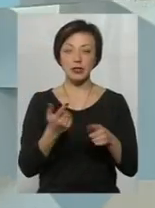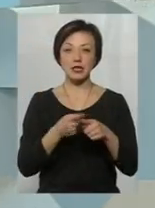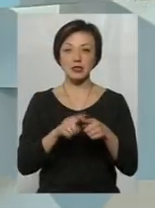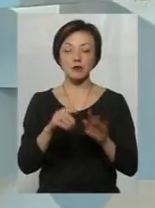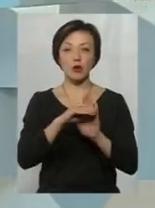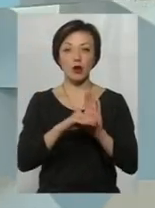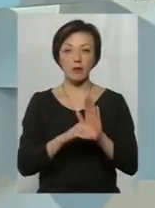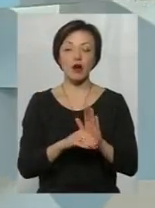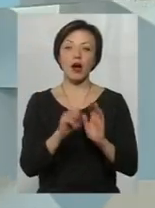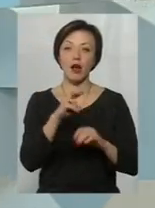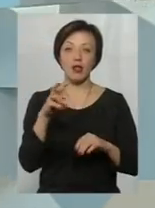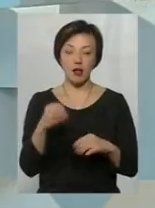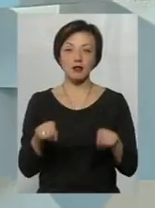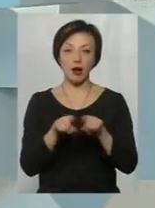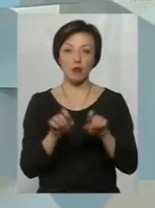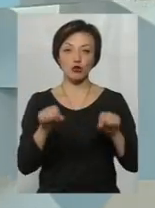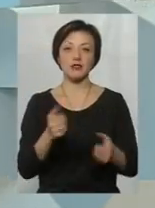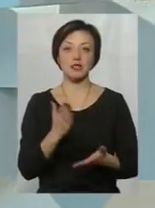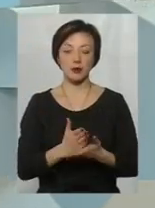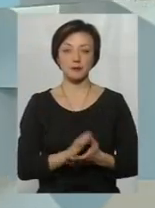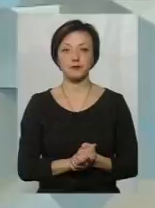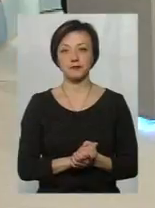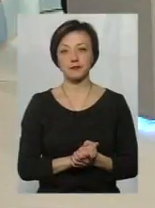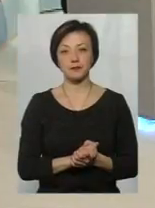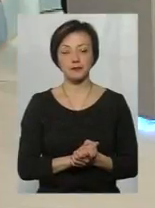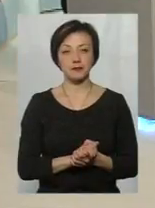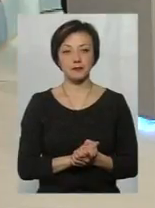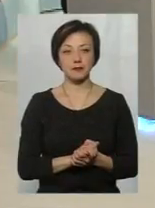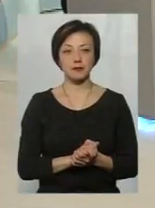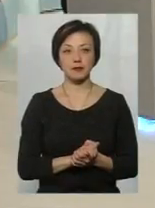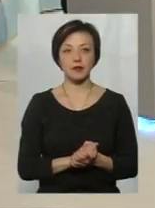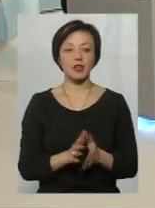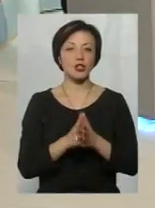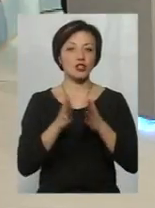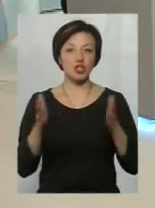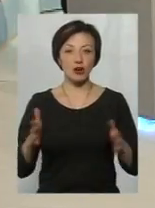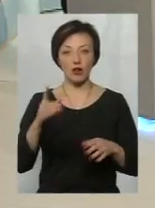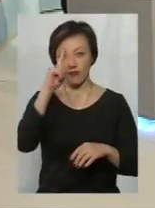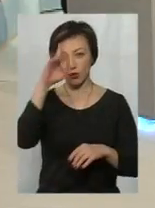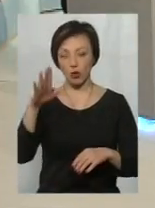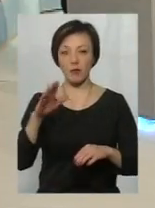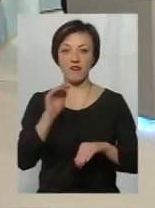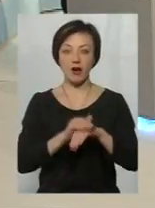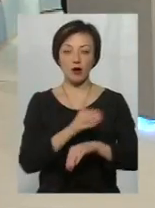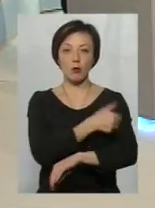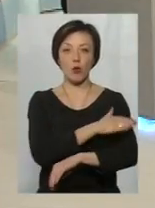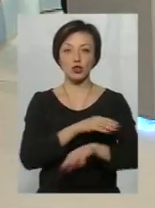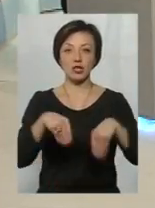програми, разом з тим така можливість є. Пан Сергій? Широко відомий факт, що Польща дає